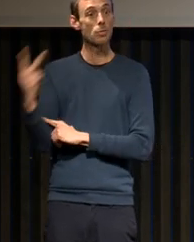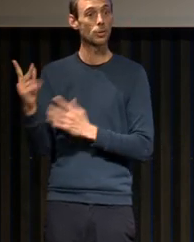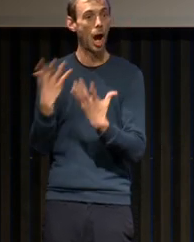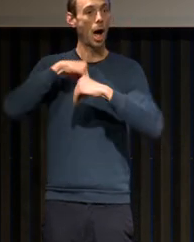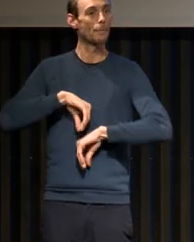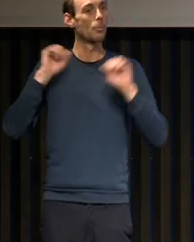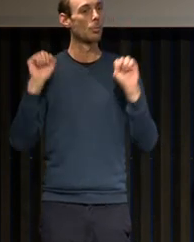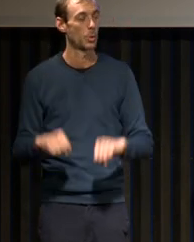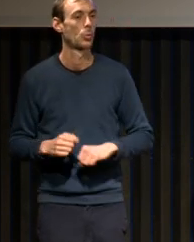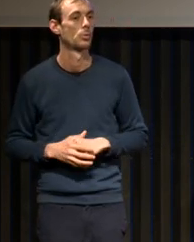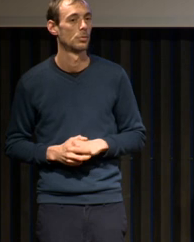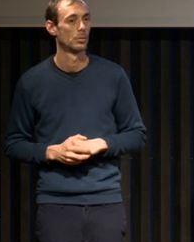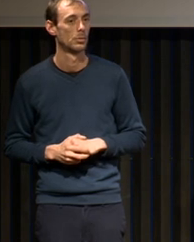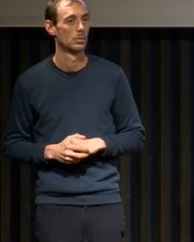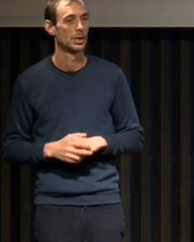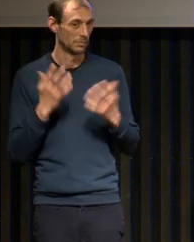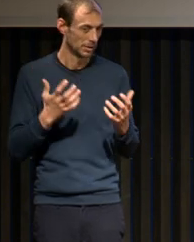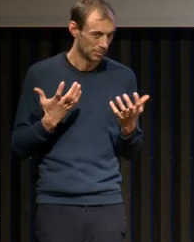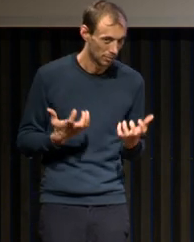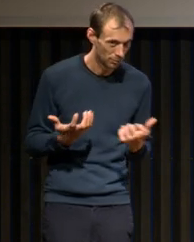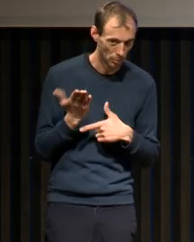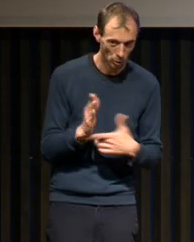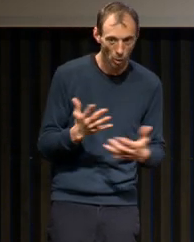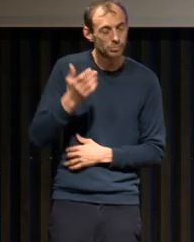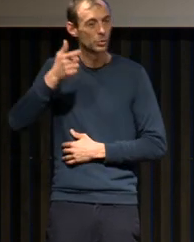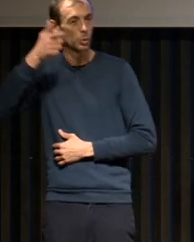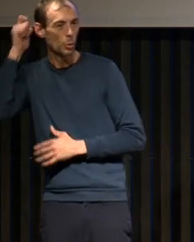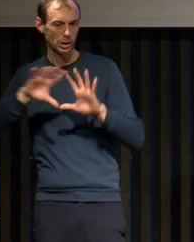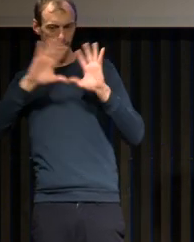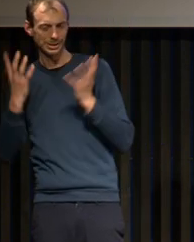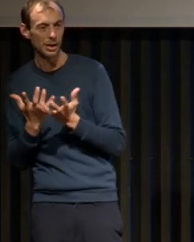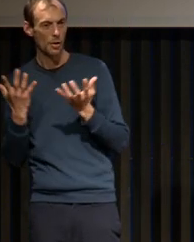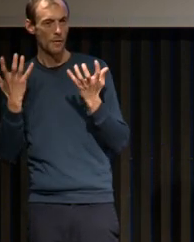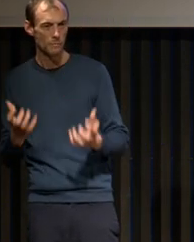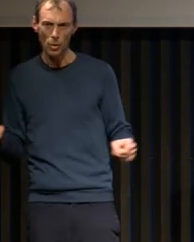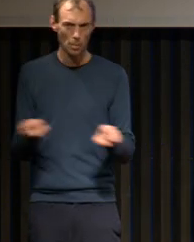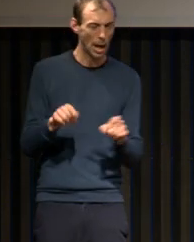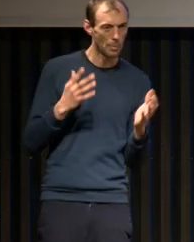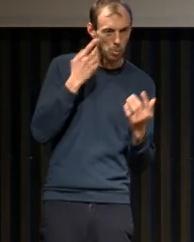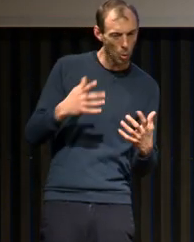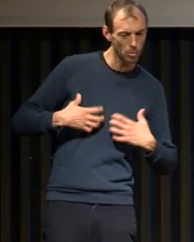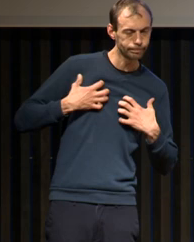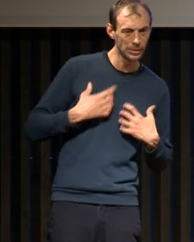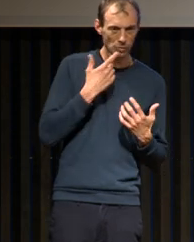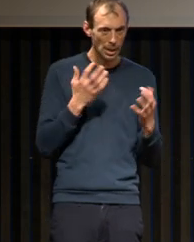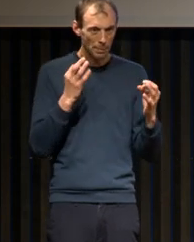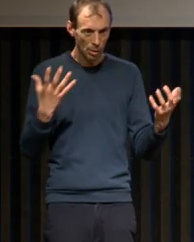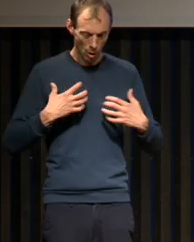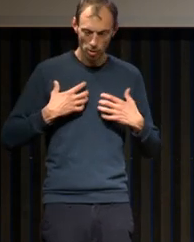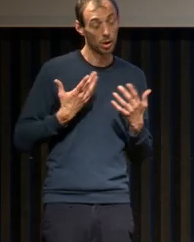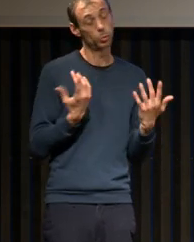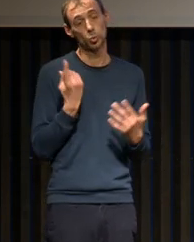neurophysiologistes et les neurologues ont joué ce rôle avec les pneumologues. Ils ont réduit l'esprit des pneumologues dans la tête.